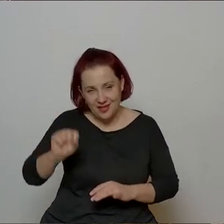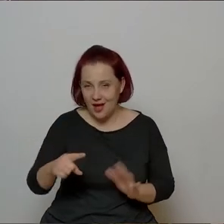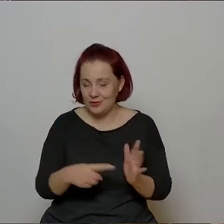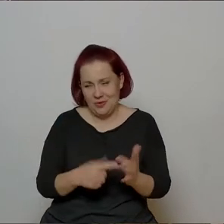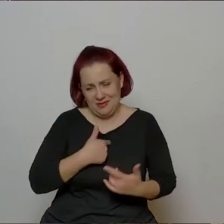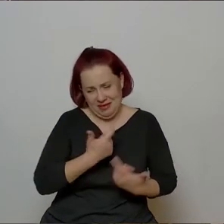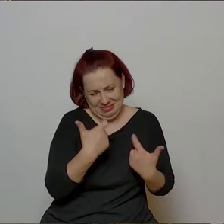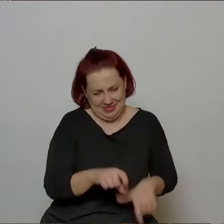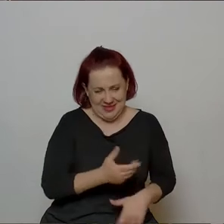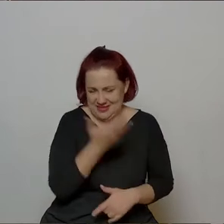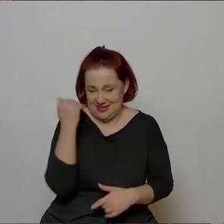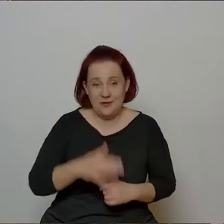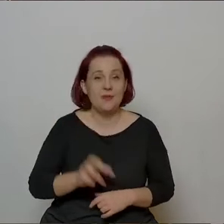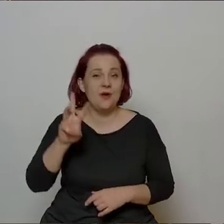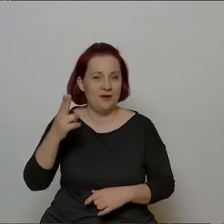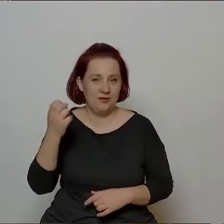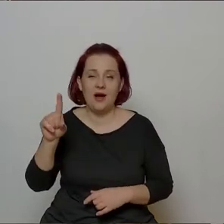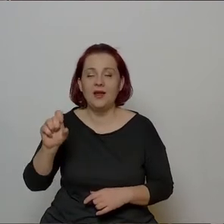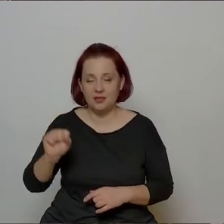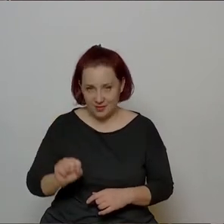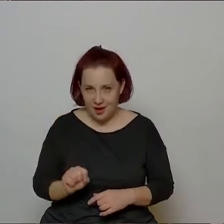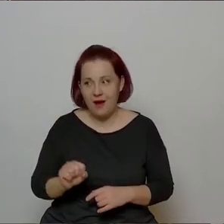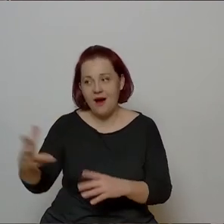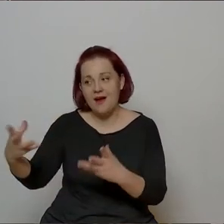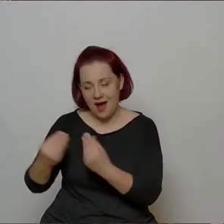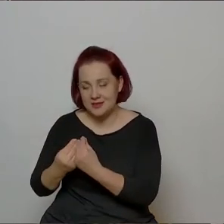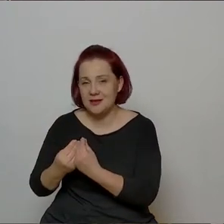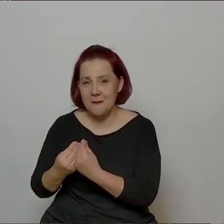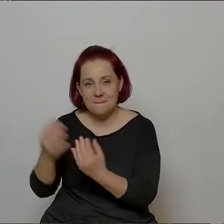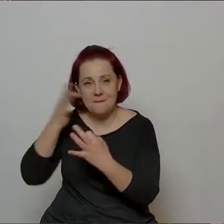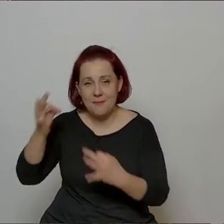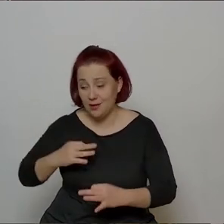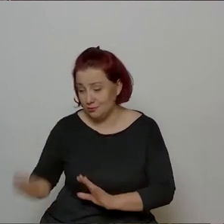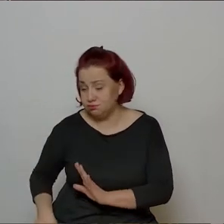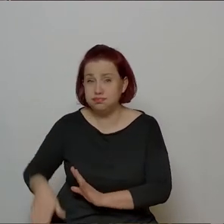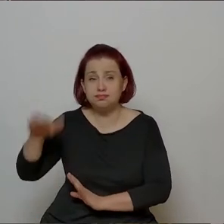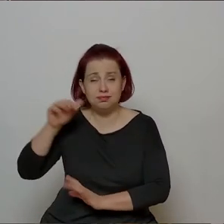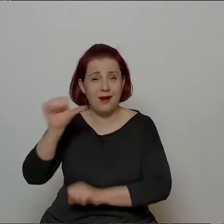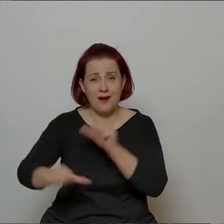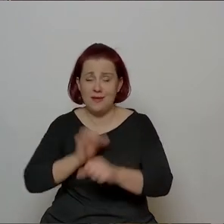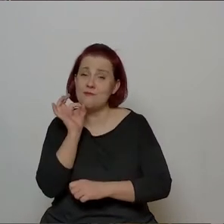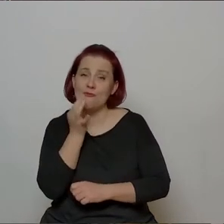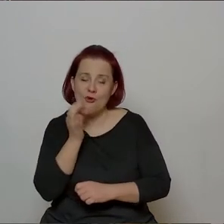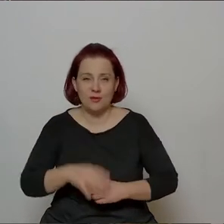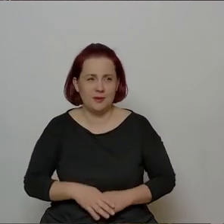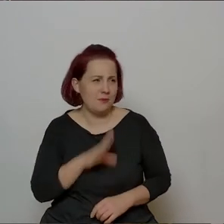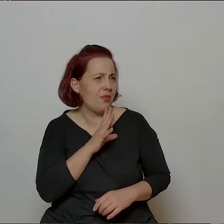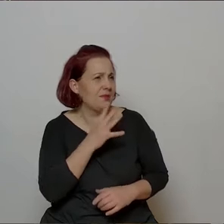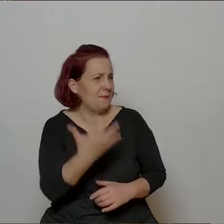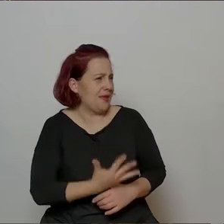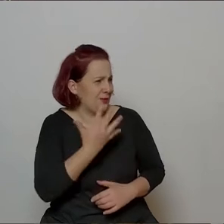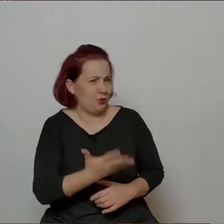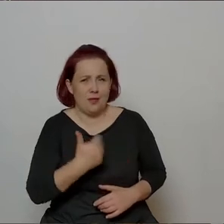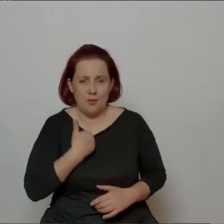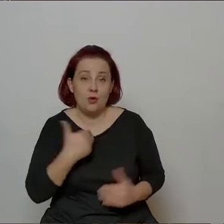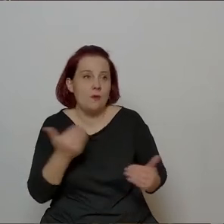nic, bo Wanda z pani towarzyszy od dzieciństwa, lat nastoletnich. Piętego roku życia jakby. To znaczy to